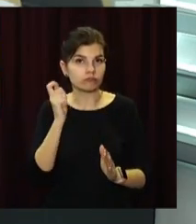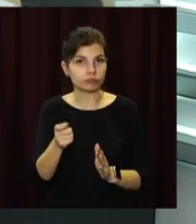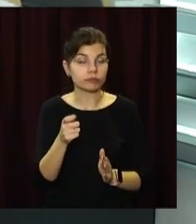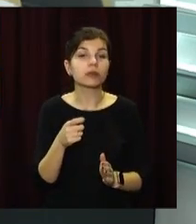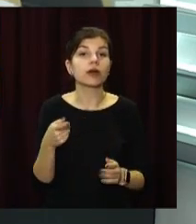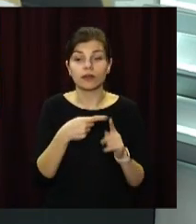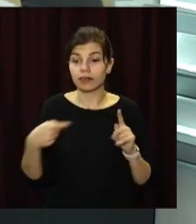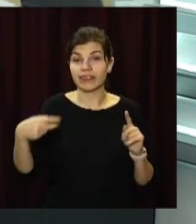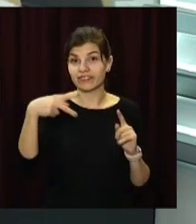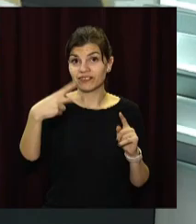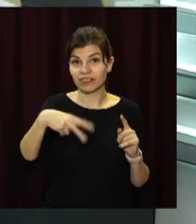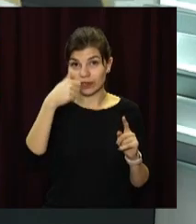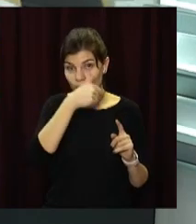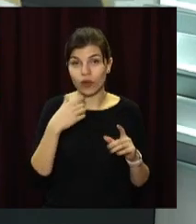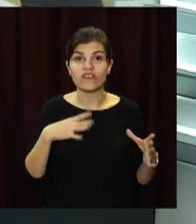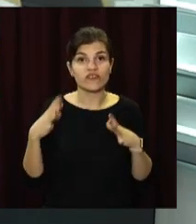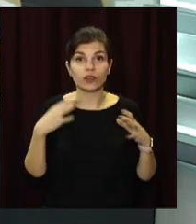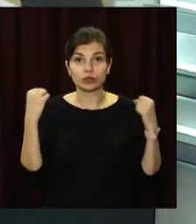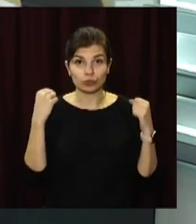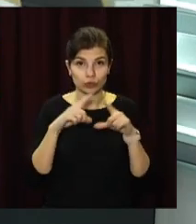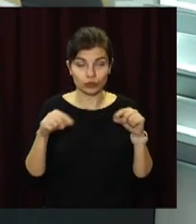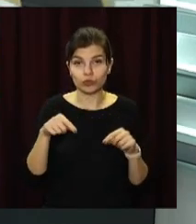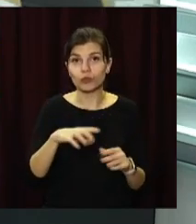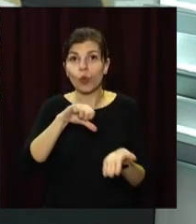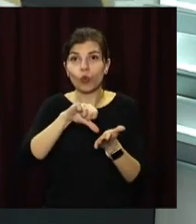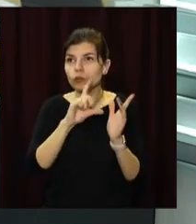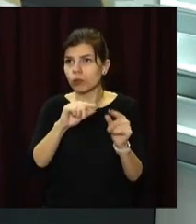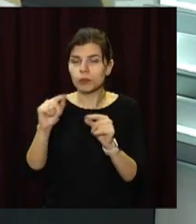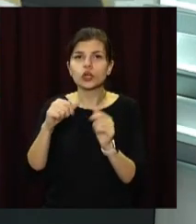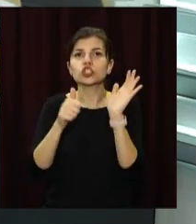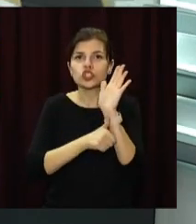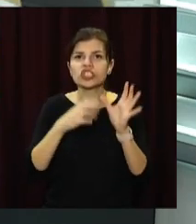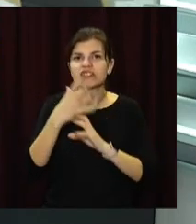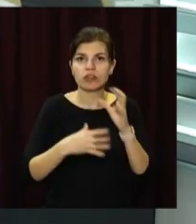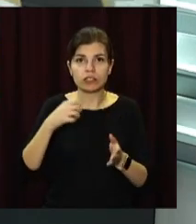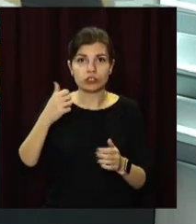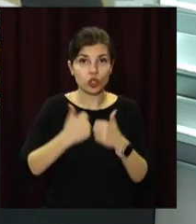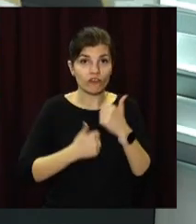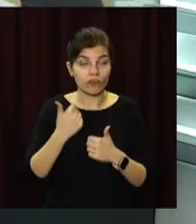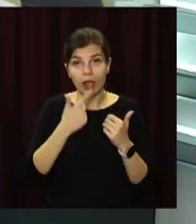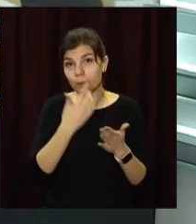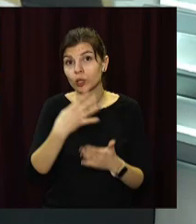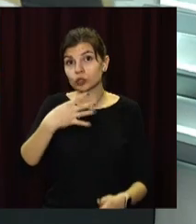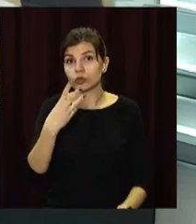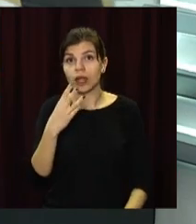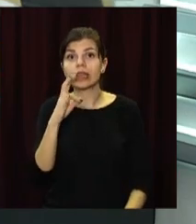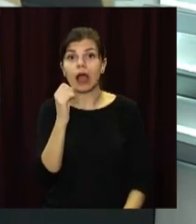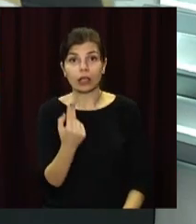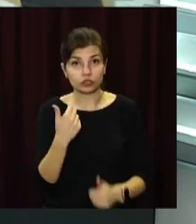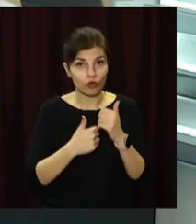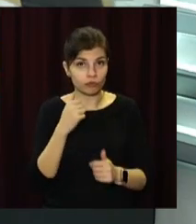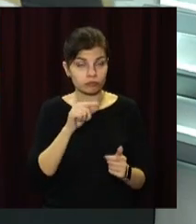протягом 2020 року вихованці спортшколи брали участь у шести світових змаганнях та у понад 43 національних.